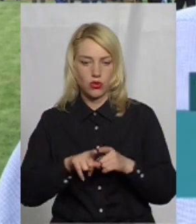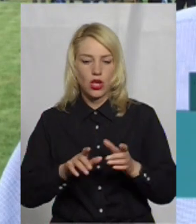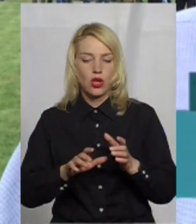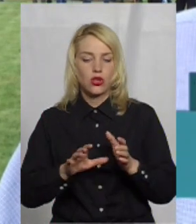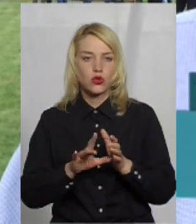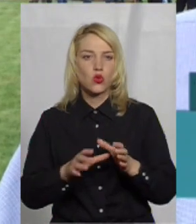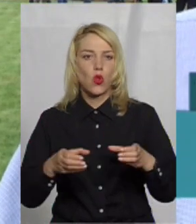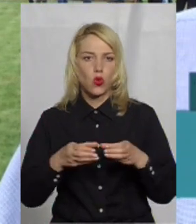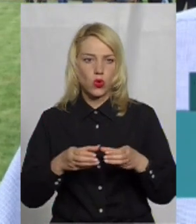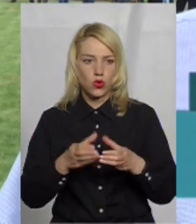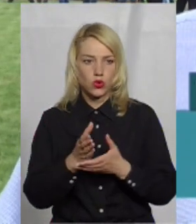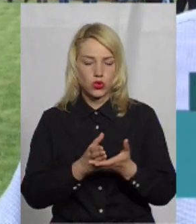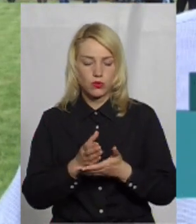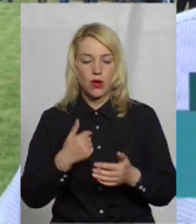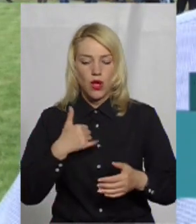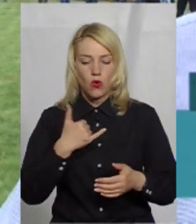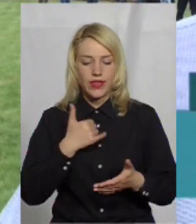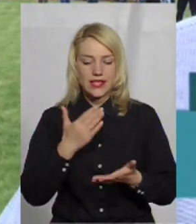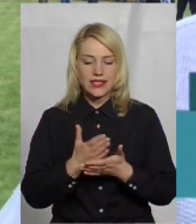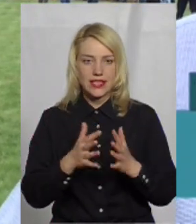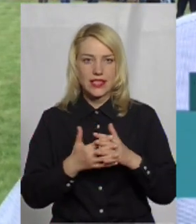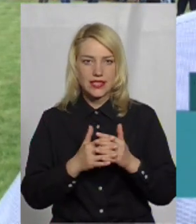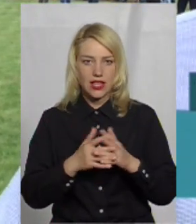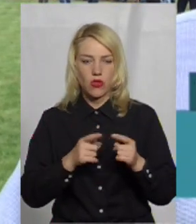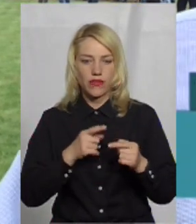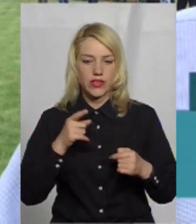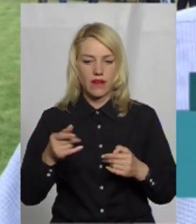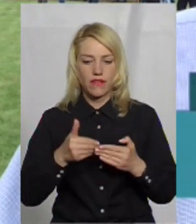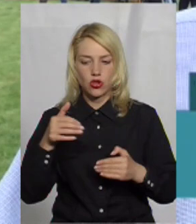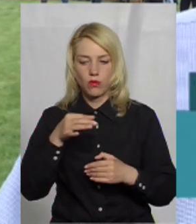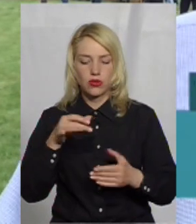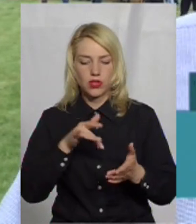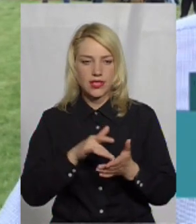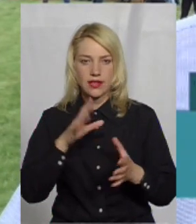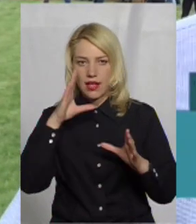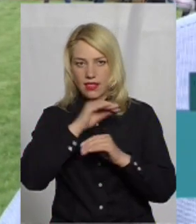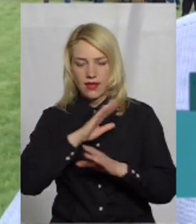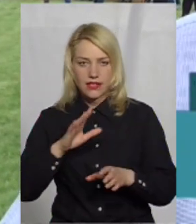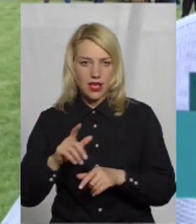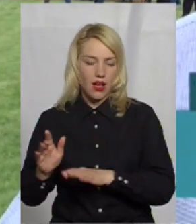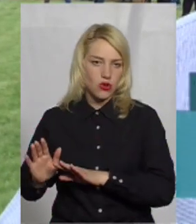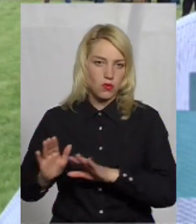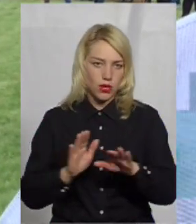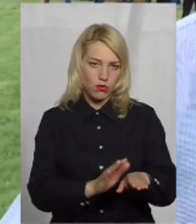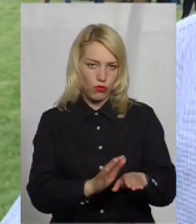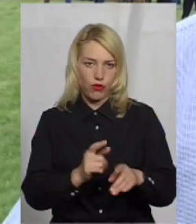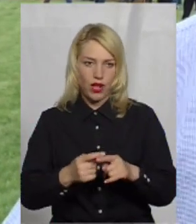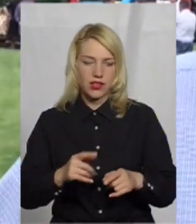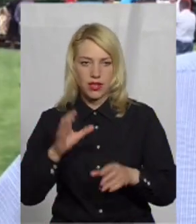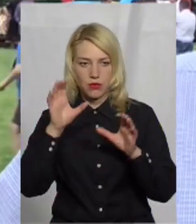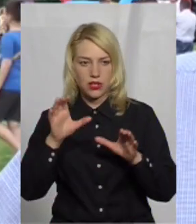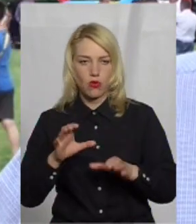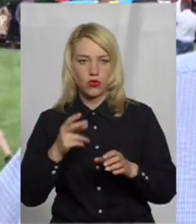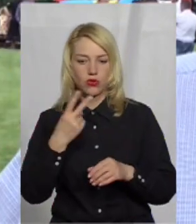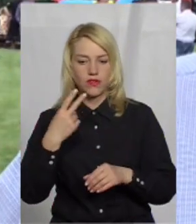найбільш віддалене від обласного центру, і не встигають рятувальники прибувати, встановили законом термін, 20 хвилин.